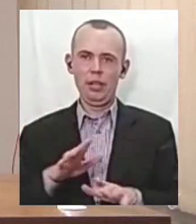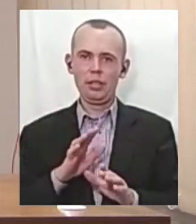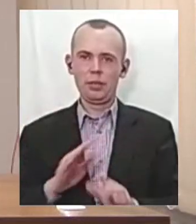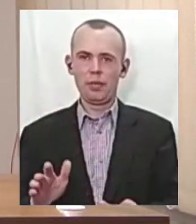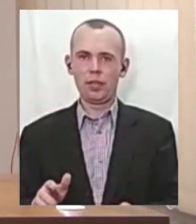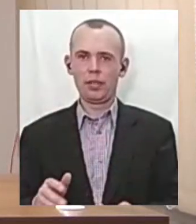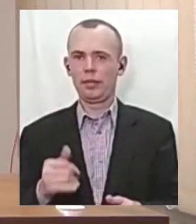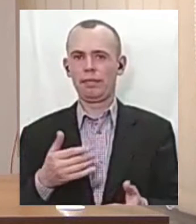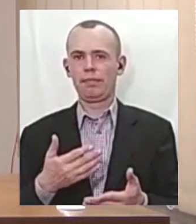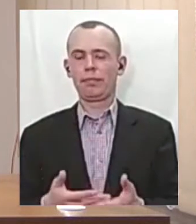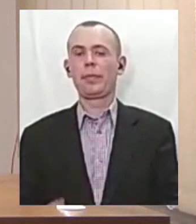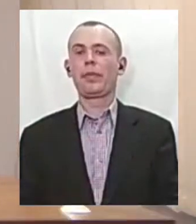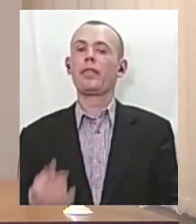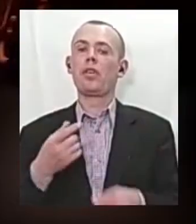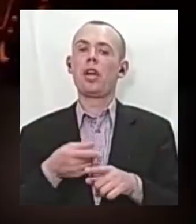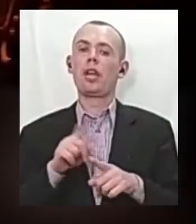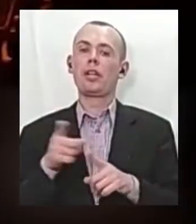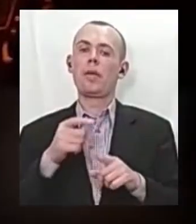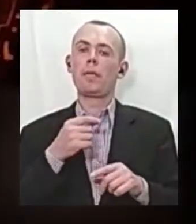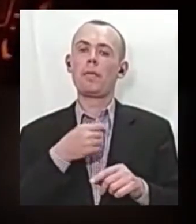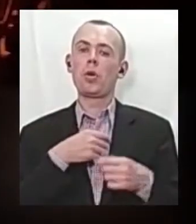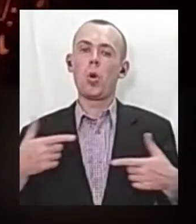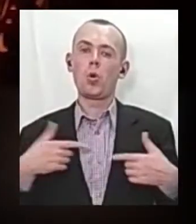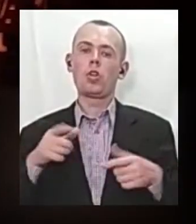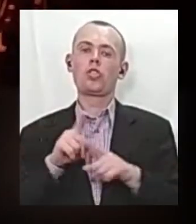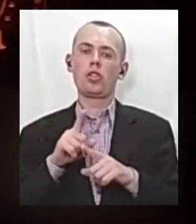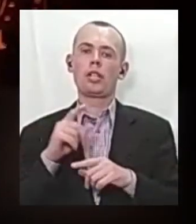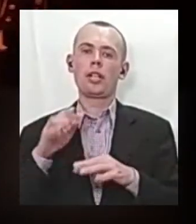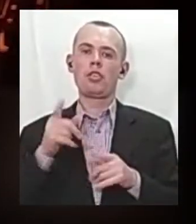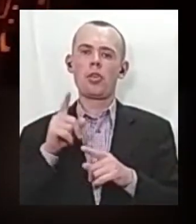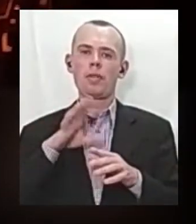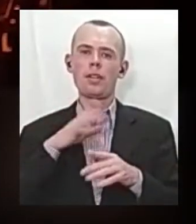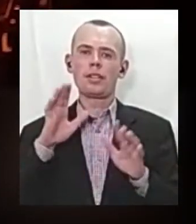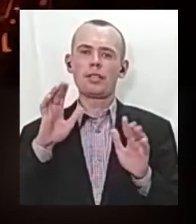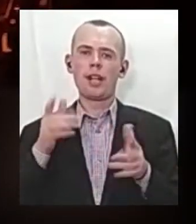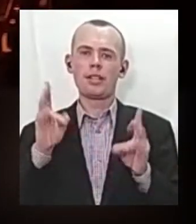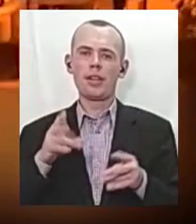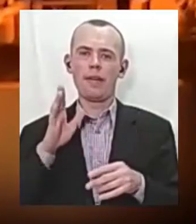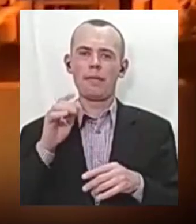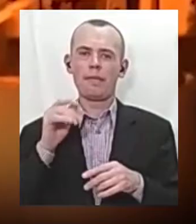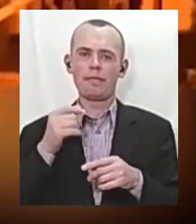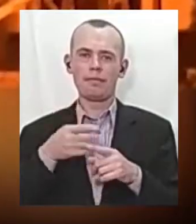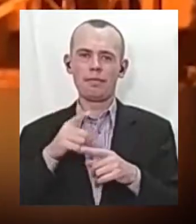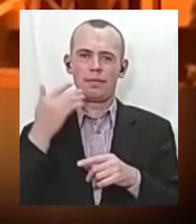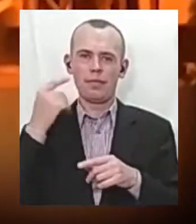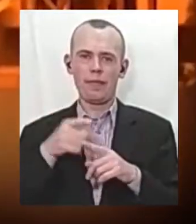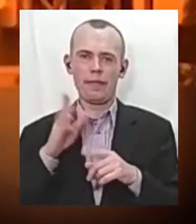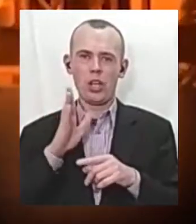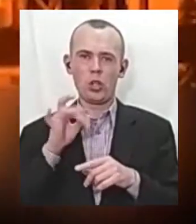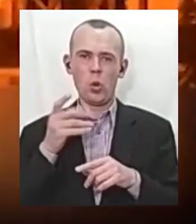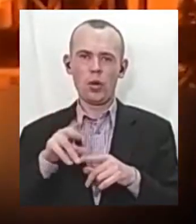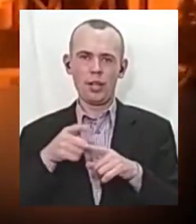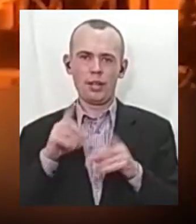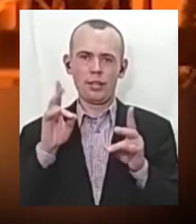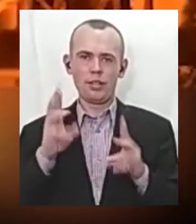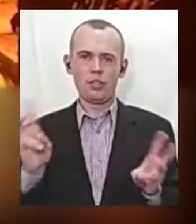Прокурор Євен Антощук відмовився від коментарів. Нагадаємо, у ніч з 15 на 16 вересня, три роки тому, в спортивно-здоровчому таборі Вікторія